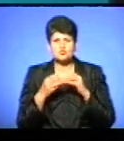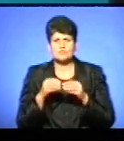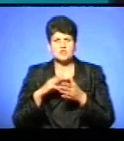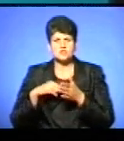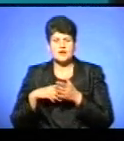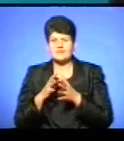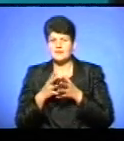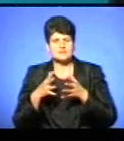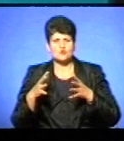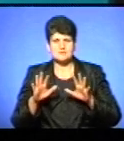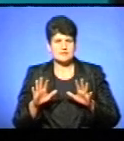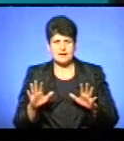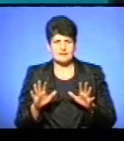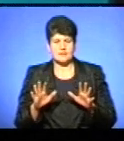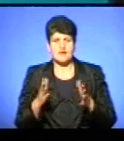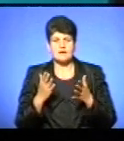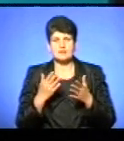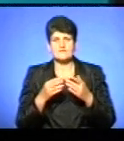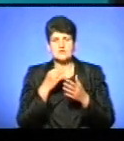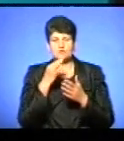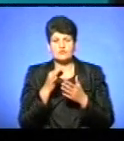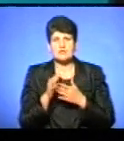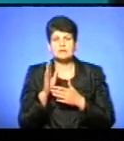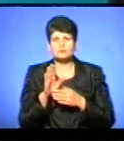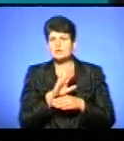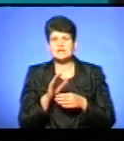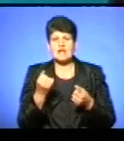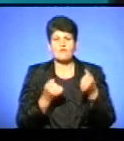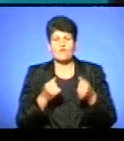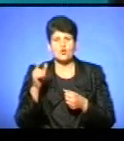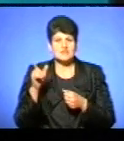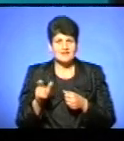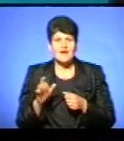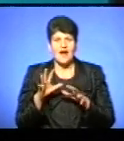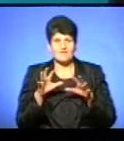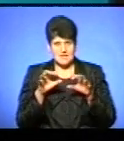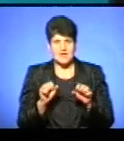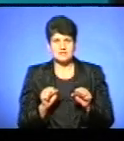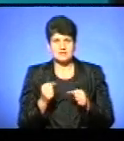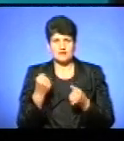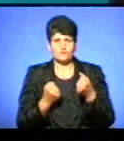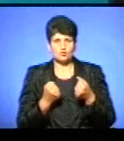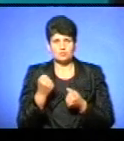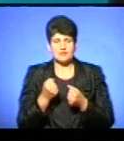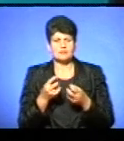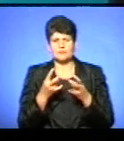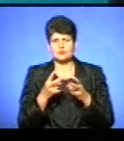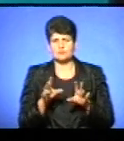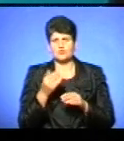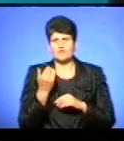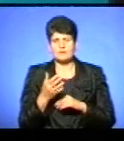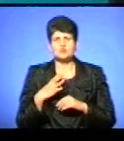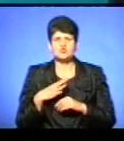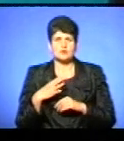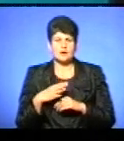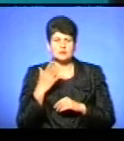не зростає, але відповідати буде не водій, а власник автомобіля. І, в принципі, не потрібно вам чекати, коли